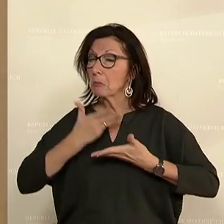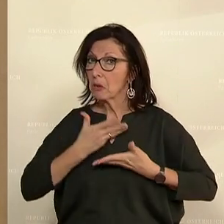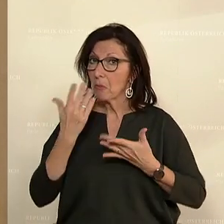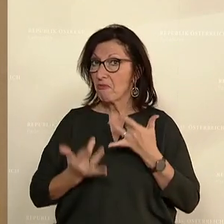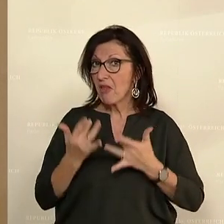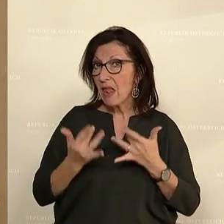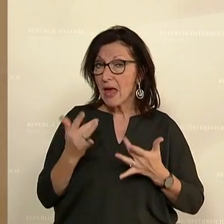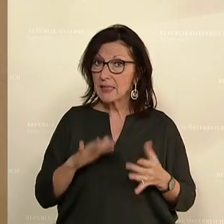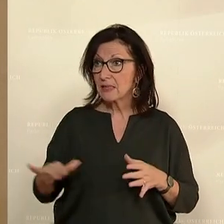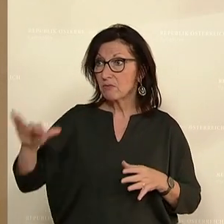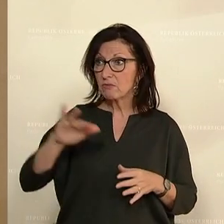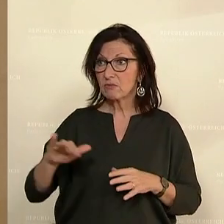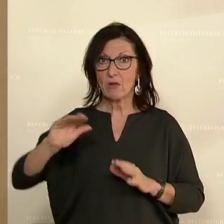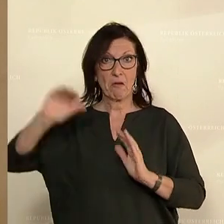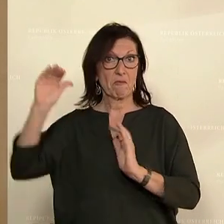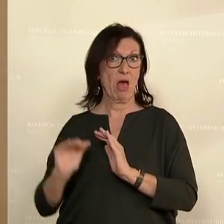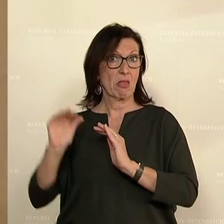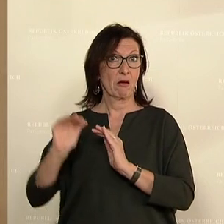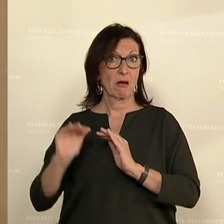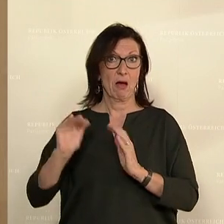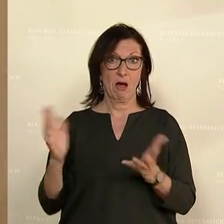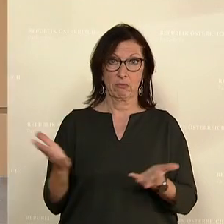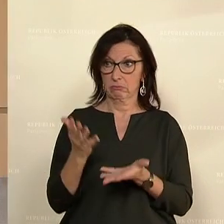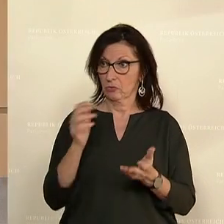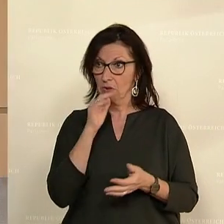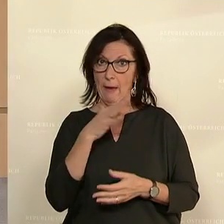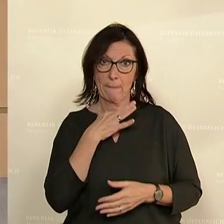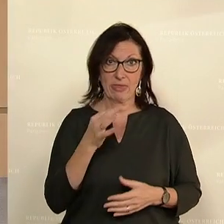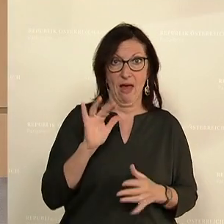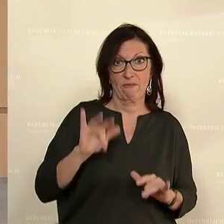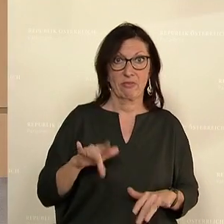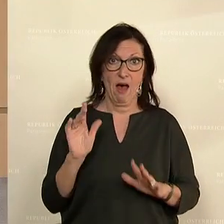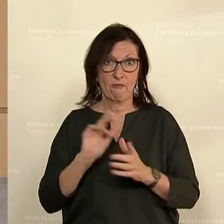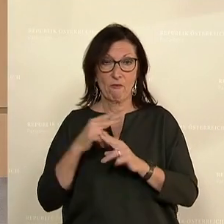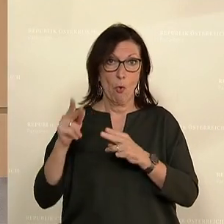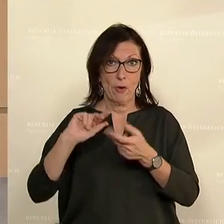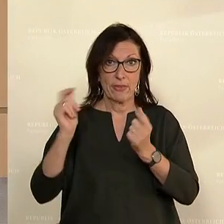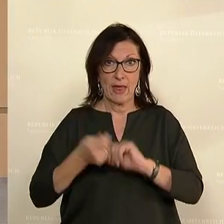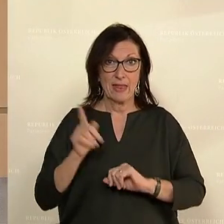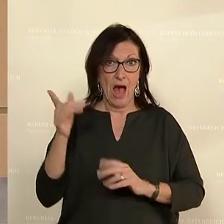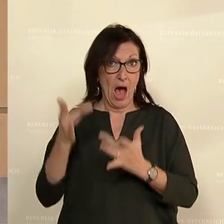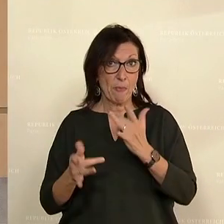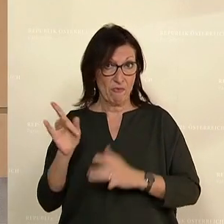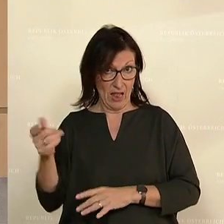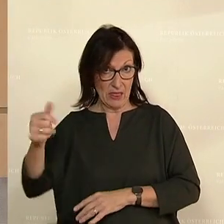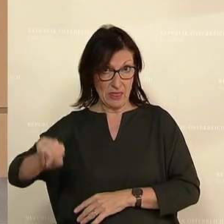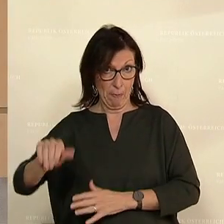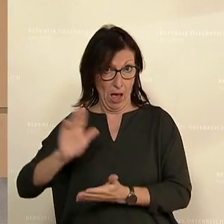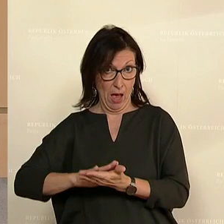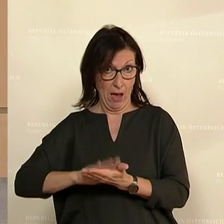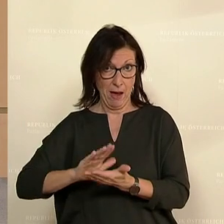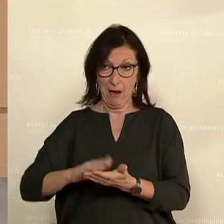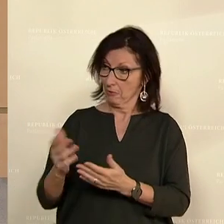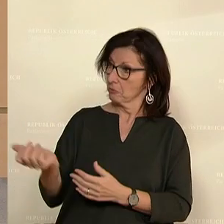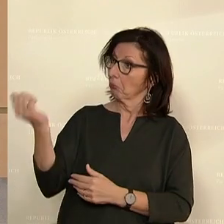ja viel, viel niedriger und wir haben da gar keinen Bedarf, dass wir das in dieser Form ändern müssen, aber vielleicht haben Sie es dabei, Sie signalisieren es. Und